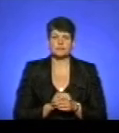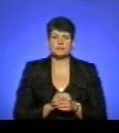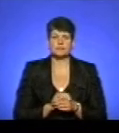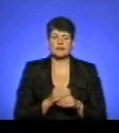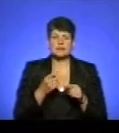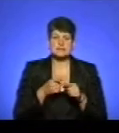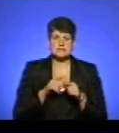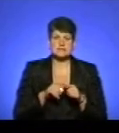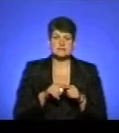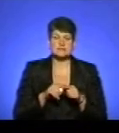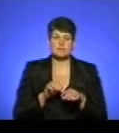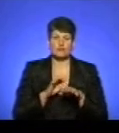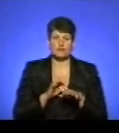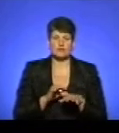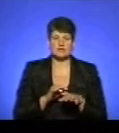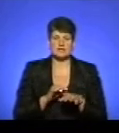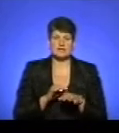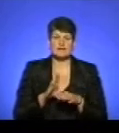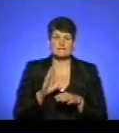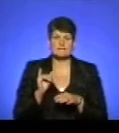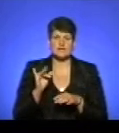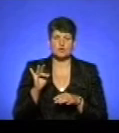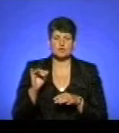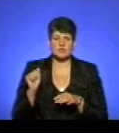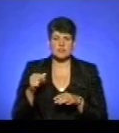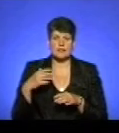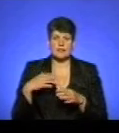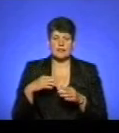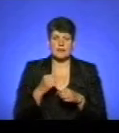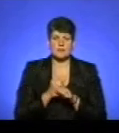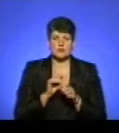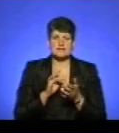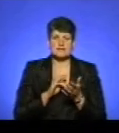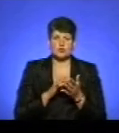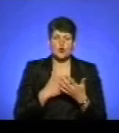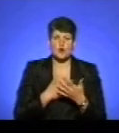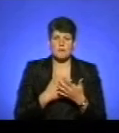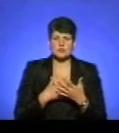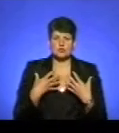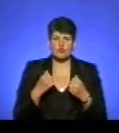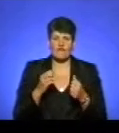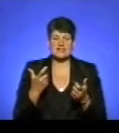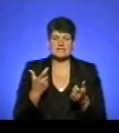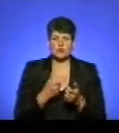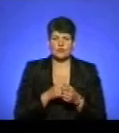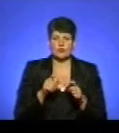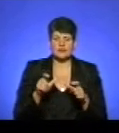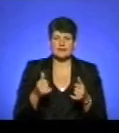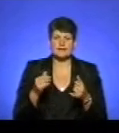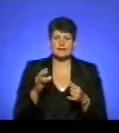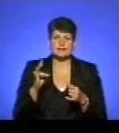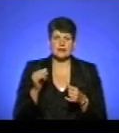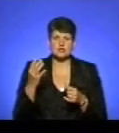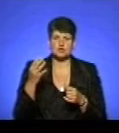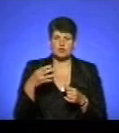Це проводить вірусологічна лабораторія Центру громадського здоров'я у вакцинованих людей, які на 45